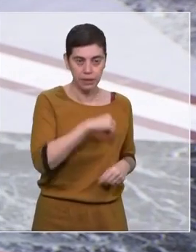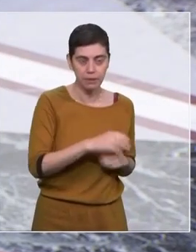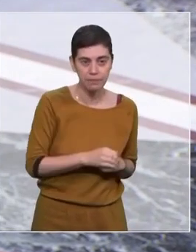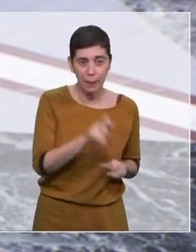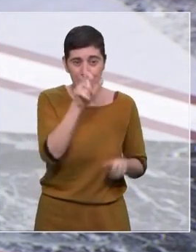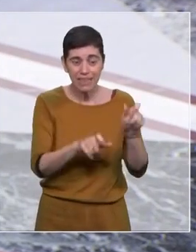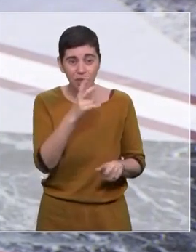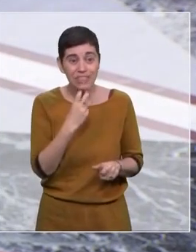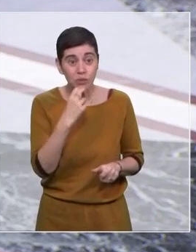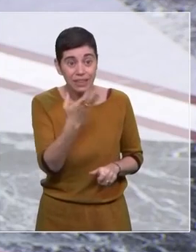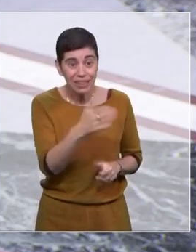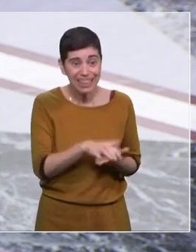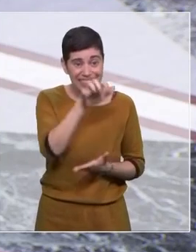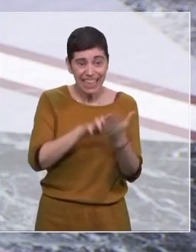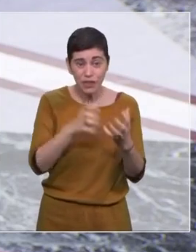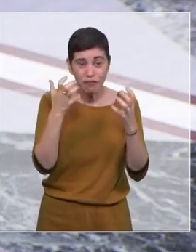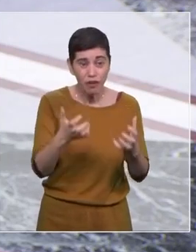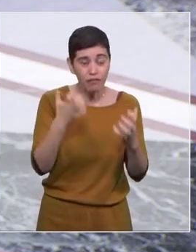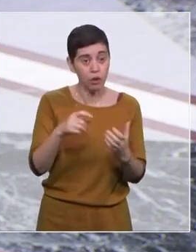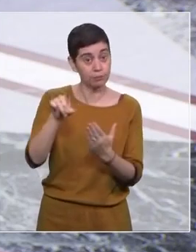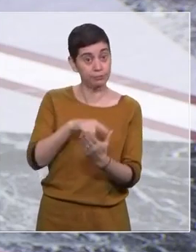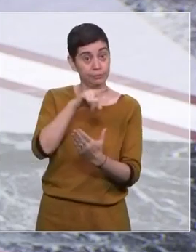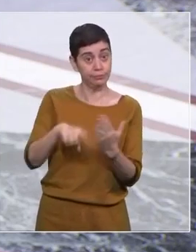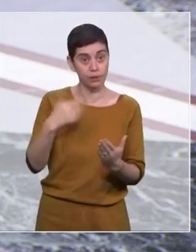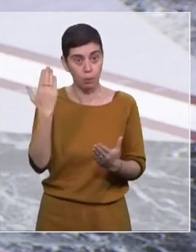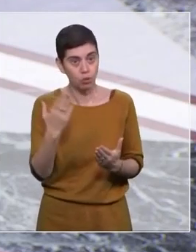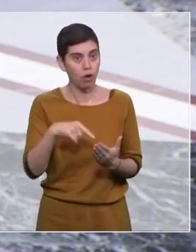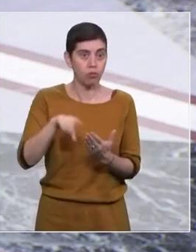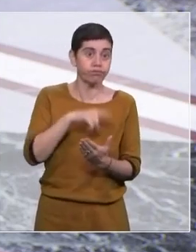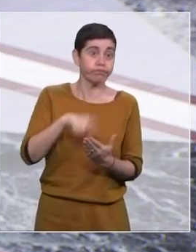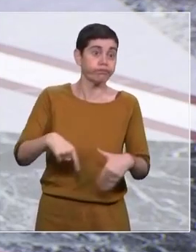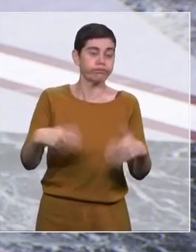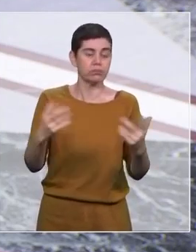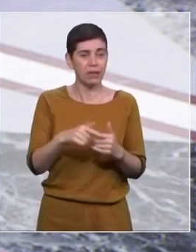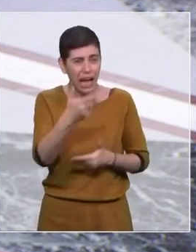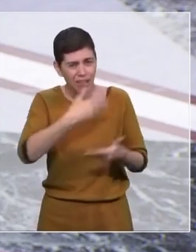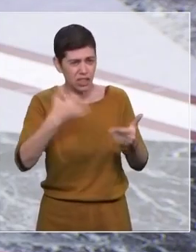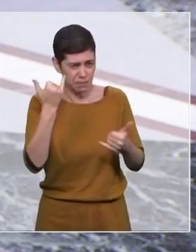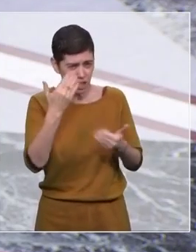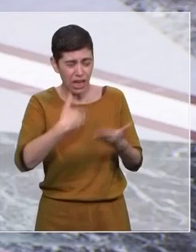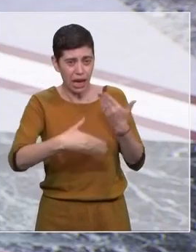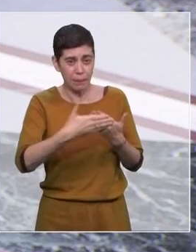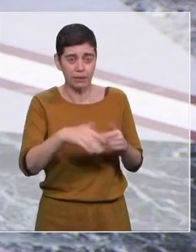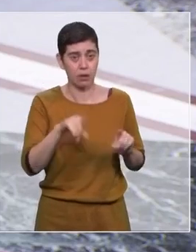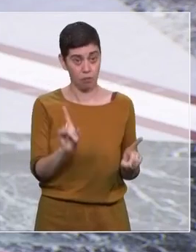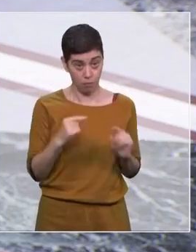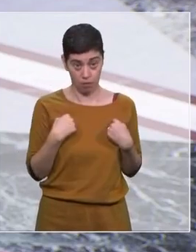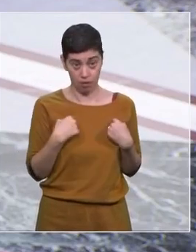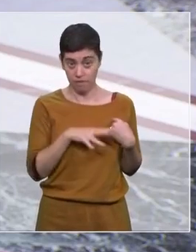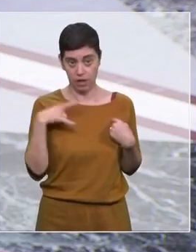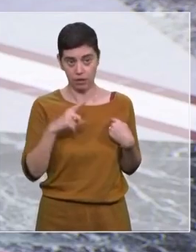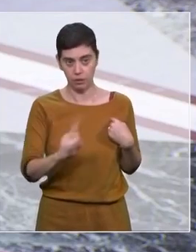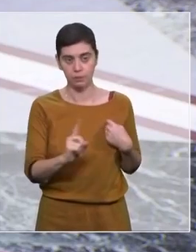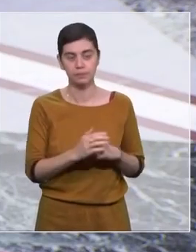concitoyens d'un texte qu'ils attendent et dont nous avons besoin. Mais vous voyez, à votre place Madame la Présidente, je ne serai pas fière.